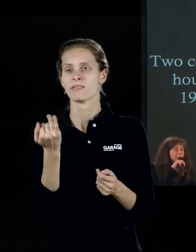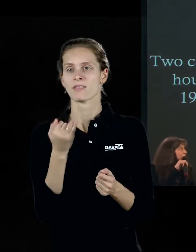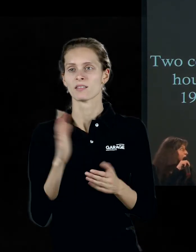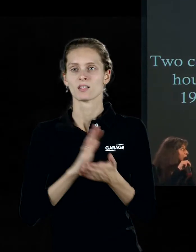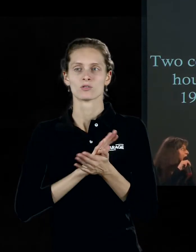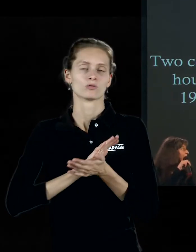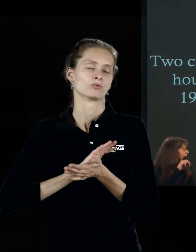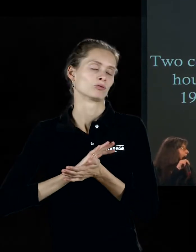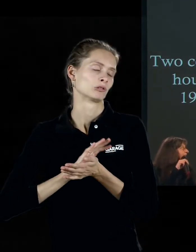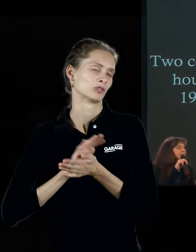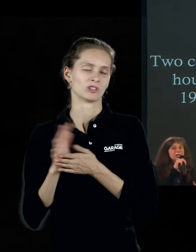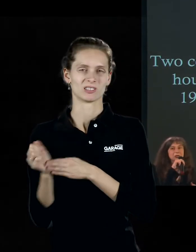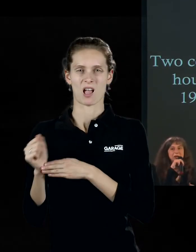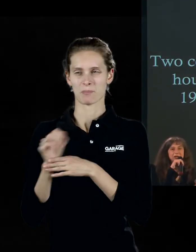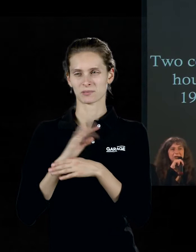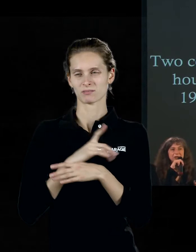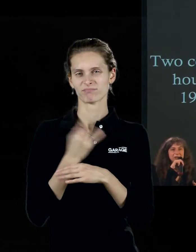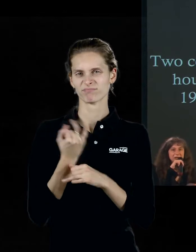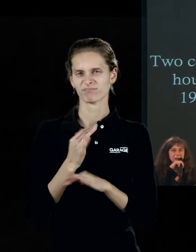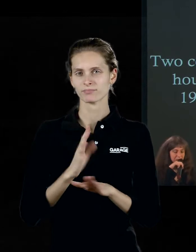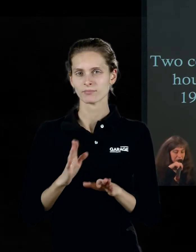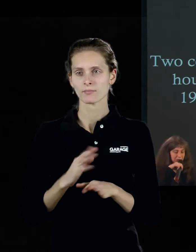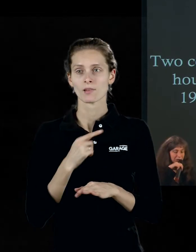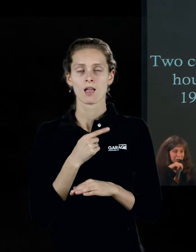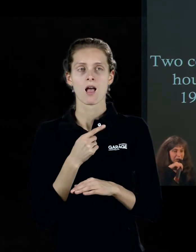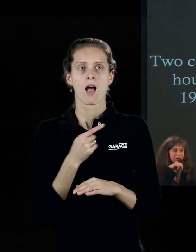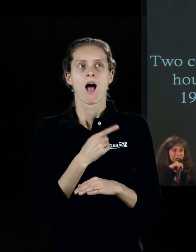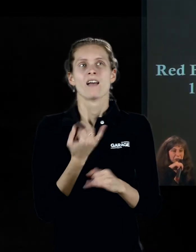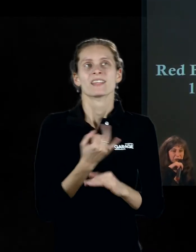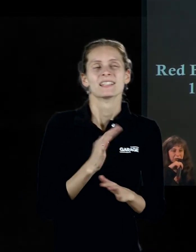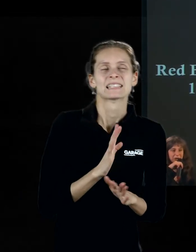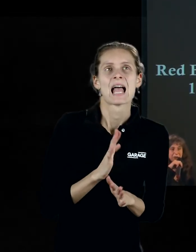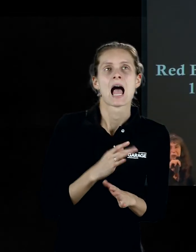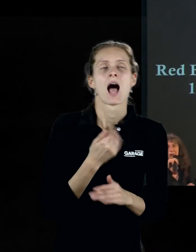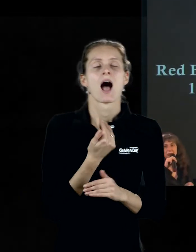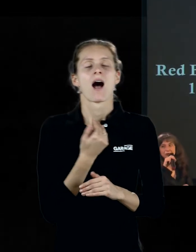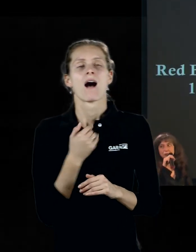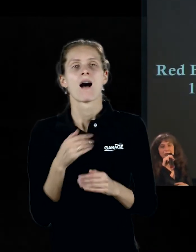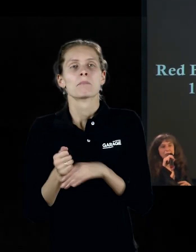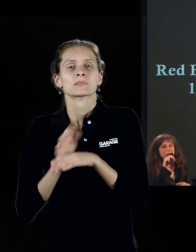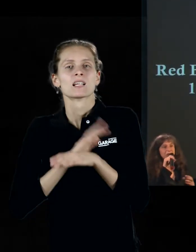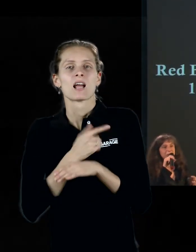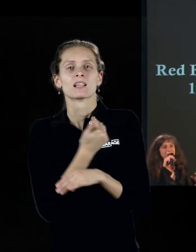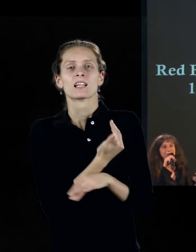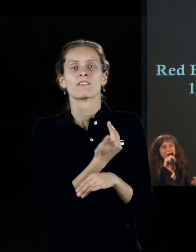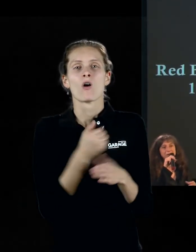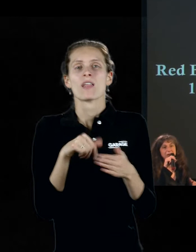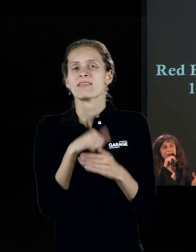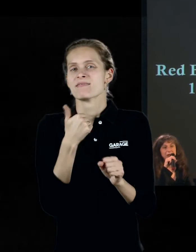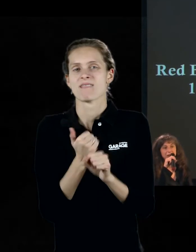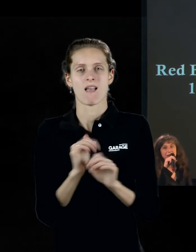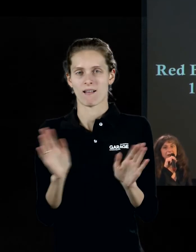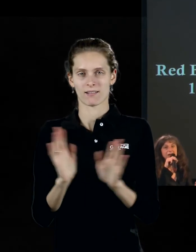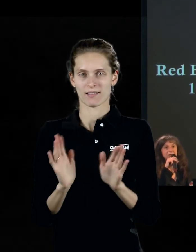абстракция, но не то что неинтересна, но она не является главным направлением, единственным направлением его творчества, потому что чистая абстракция это